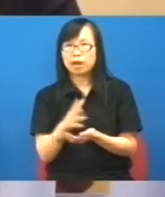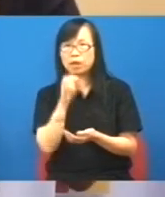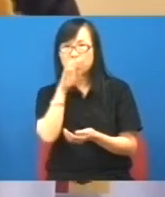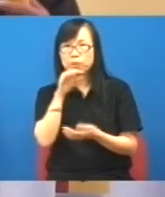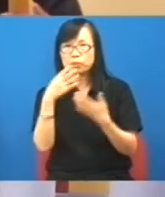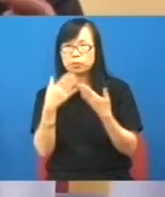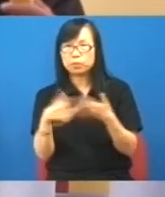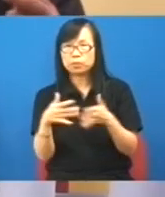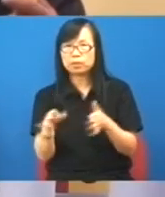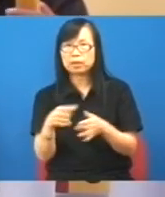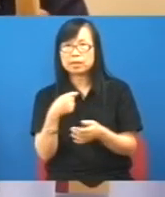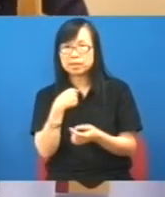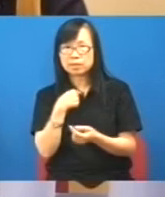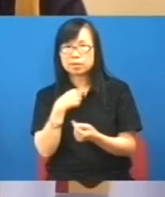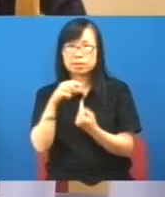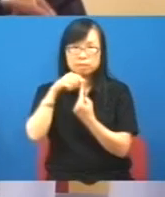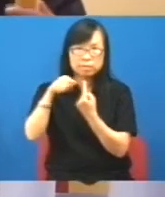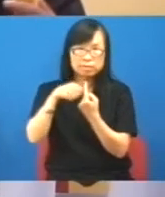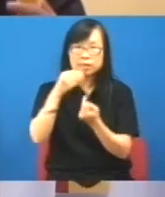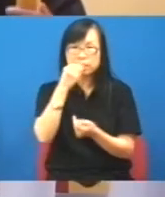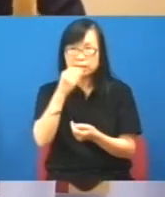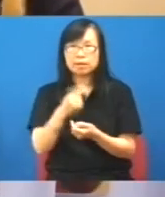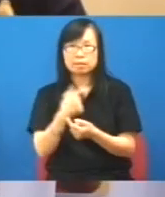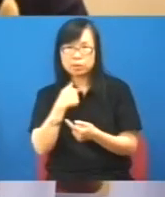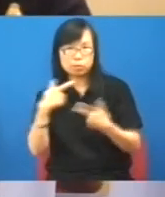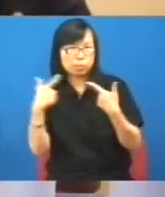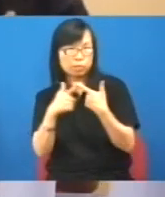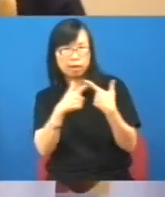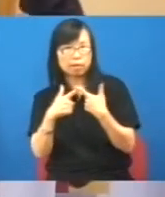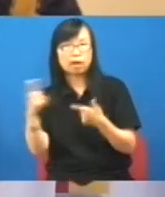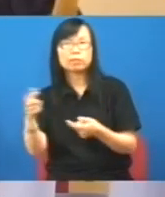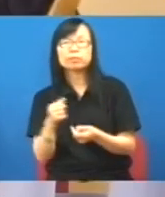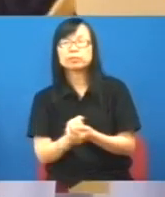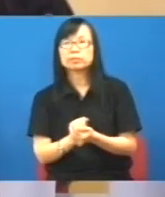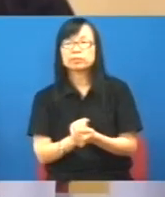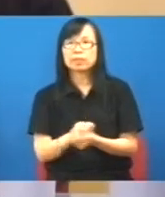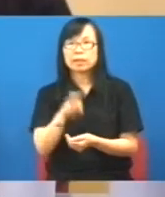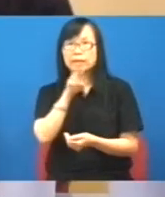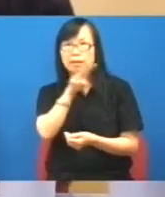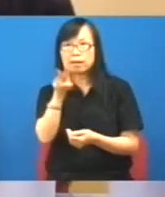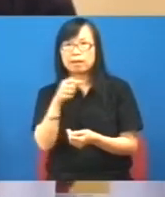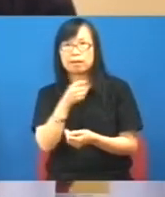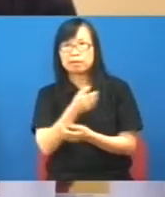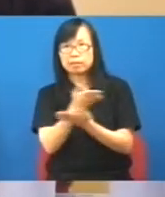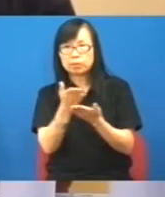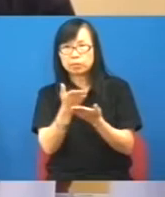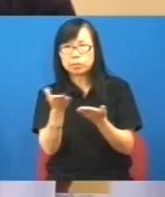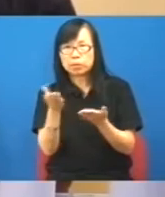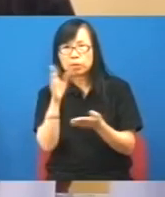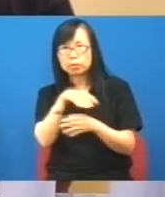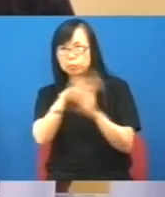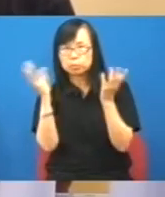之後因為吃不吃招的問題都要打一餐懵就招數所以你看大眾傳媒就是這樣金